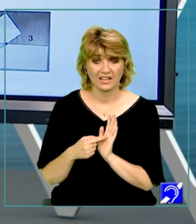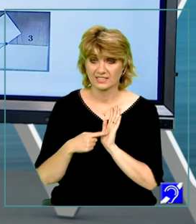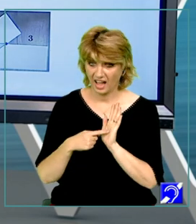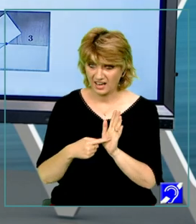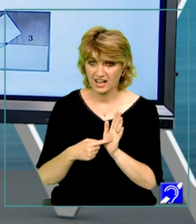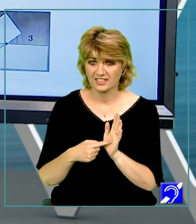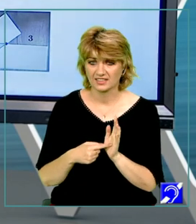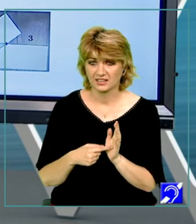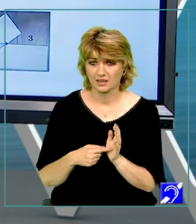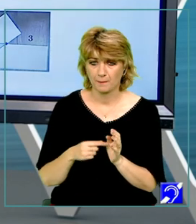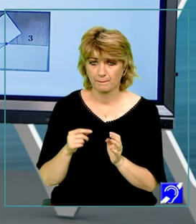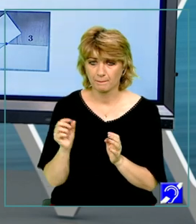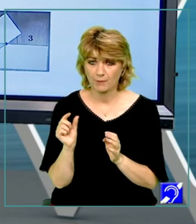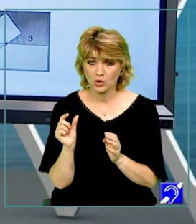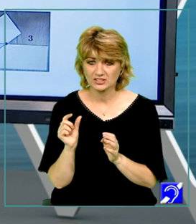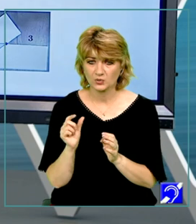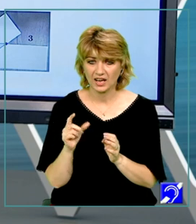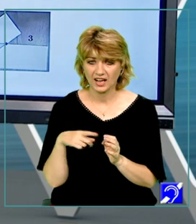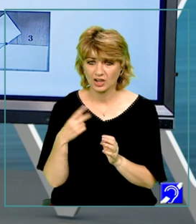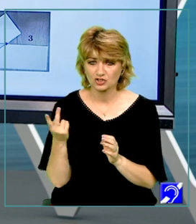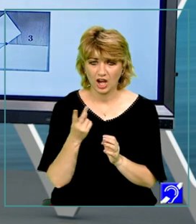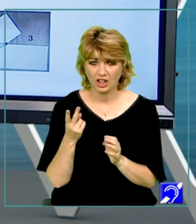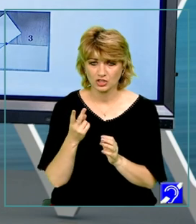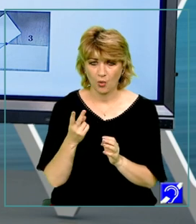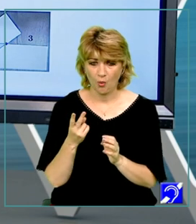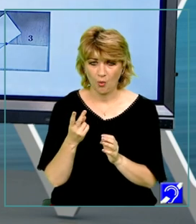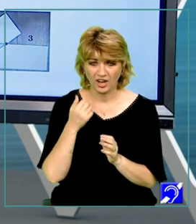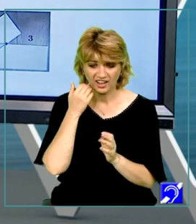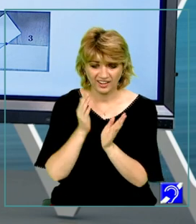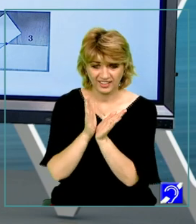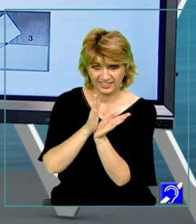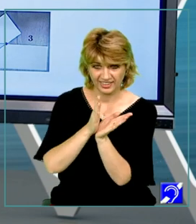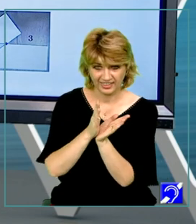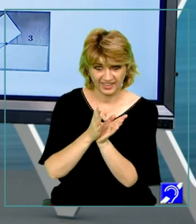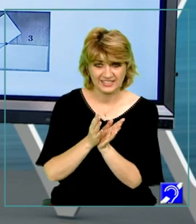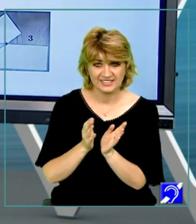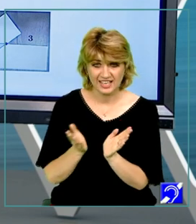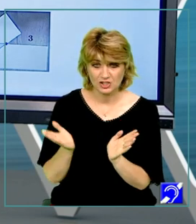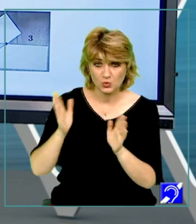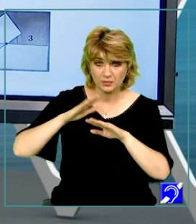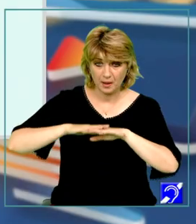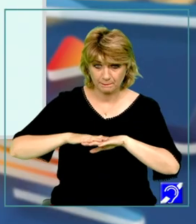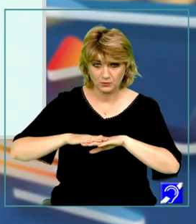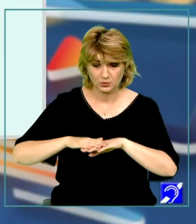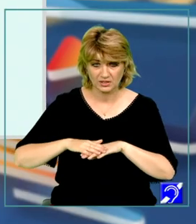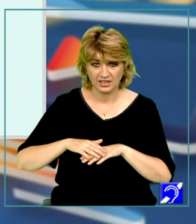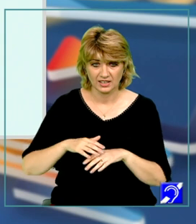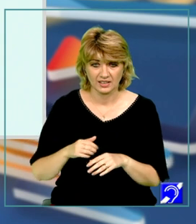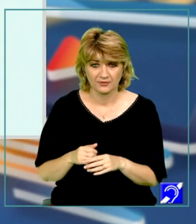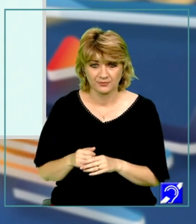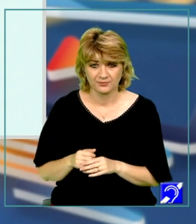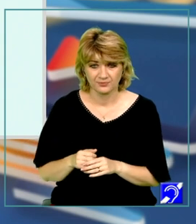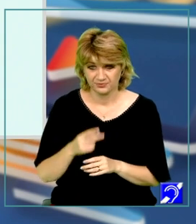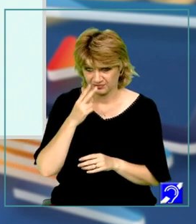Demonstrează că porțiunea în care cele două părți ale hârtiei se suprapun, adică,